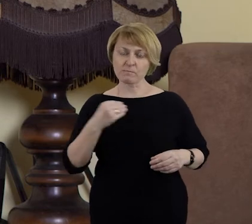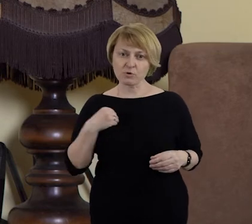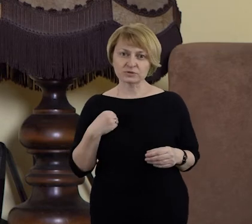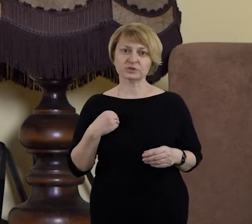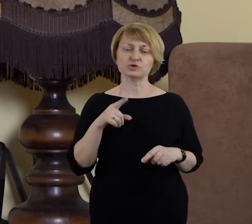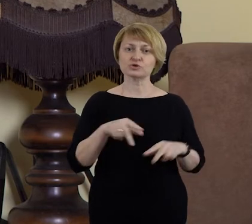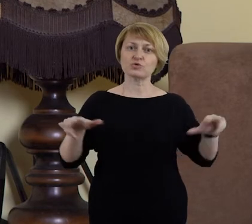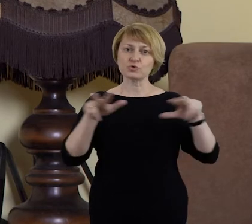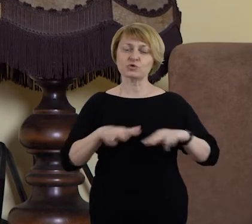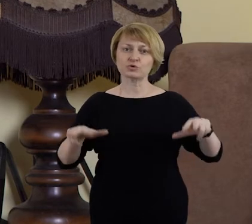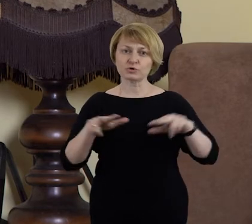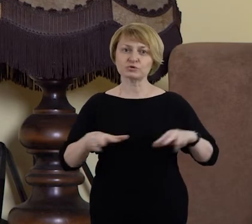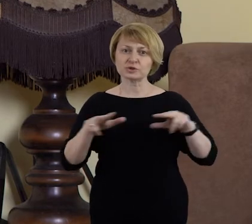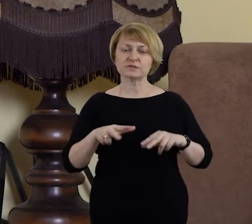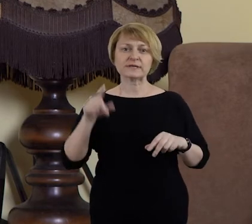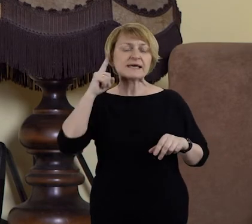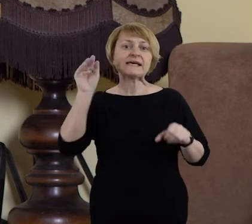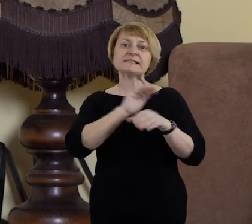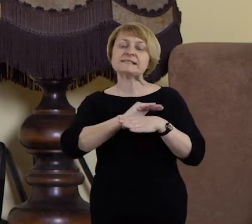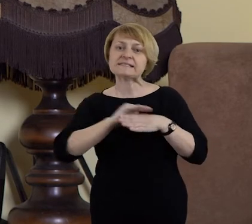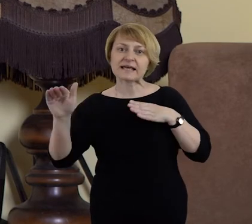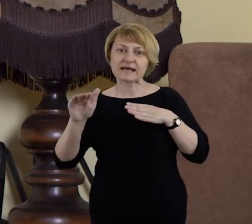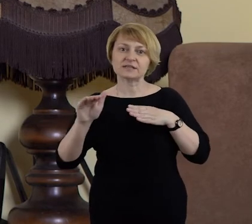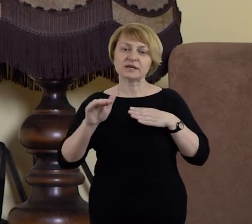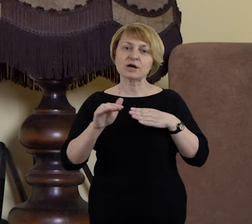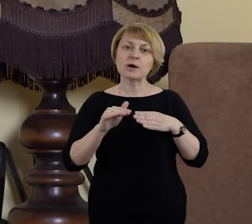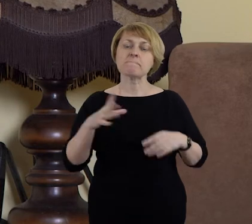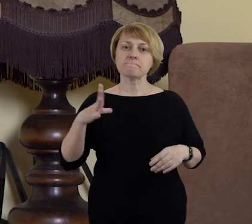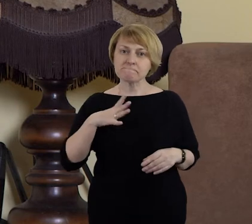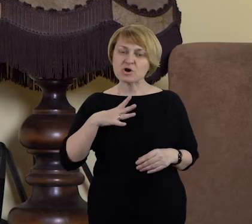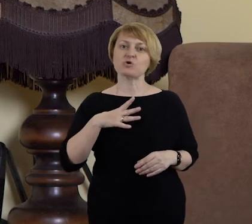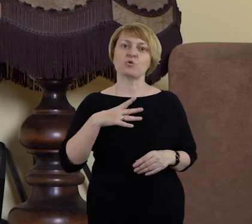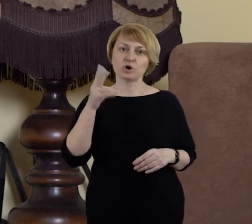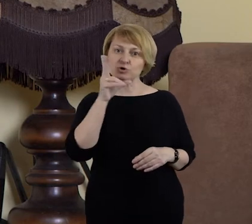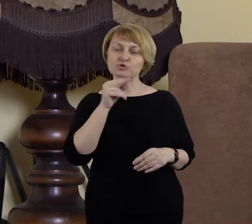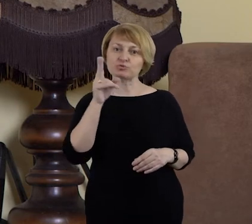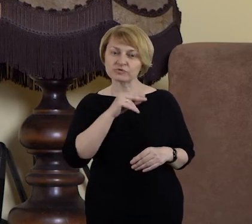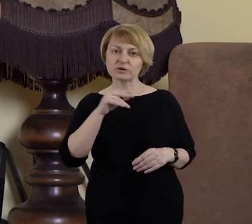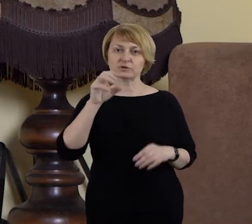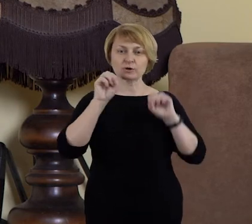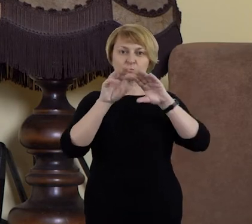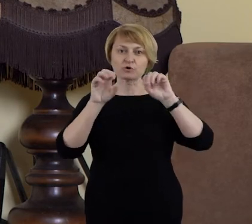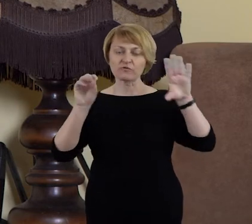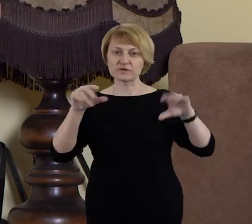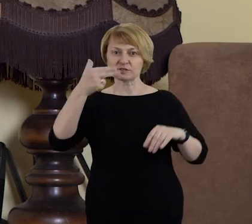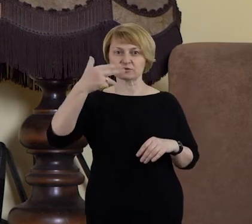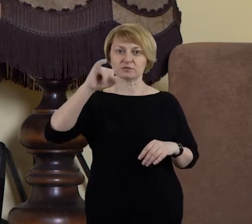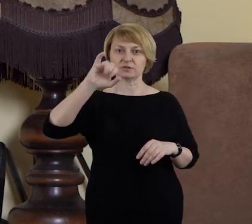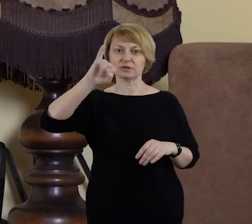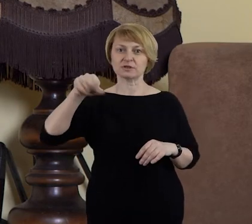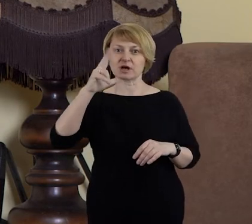są przede wszystkim rodziny znane, po części wymieniła je pani prof. Nijakowska.